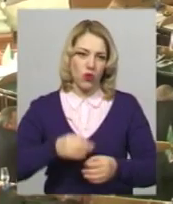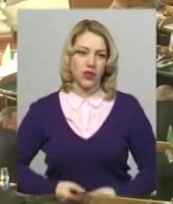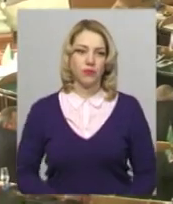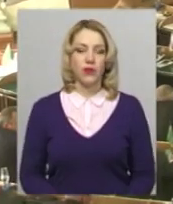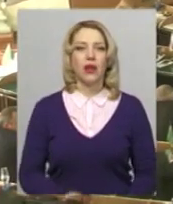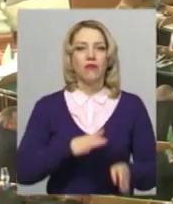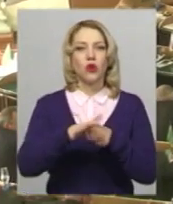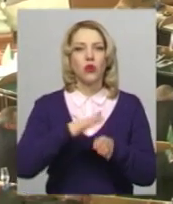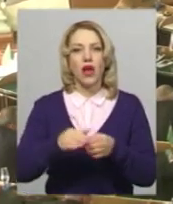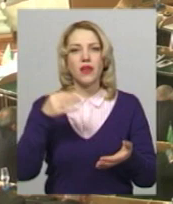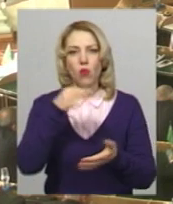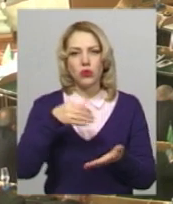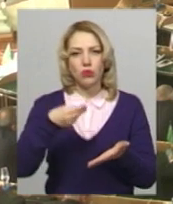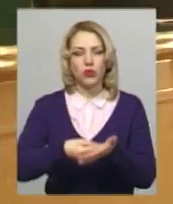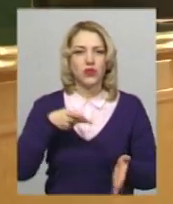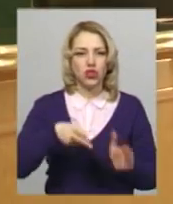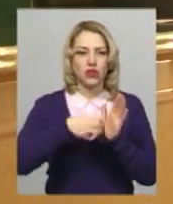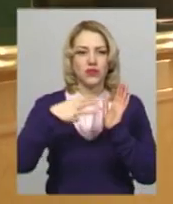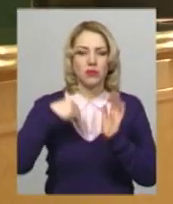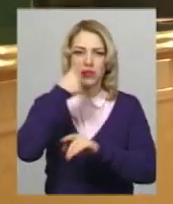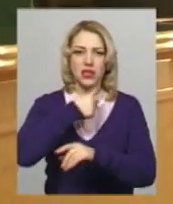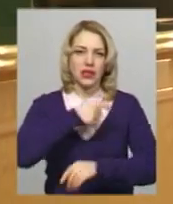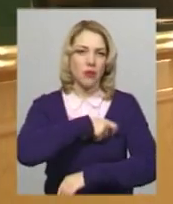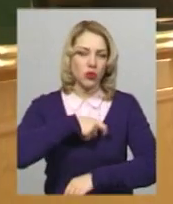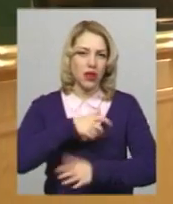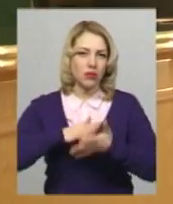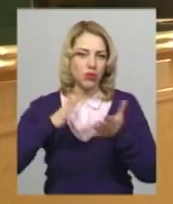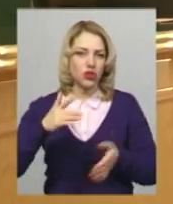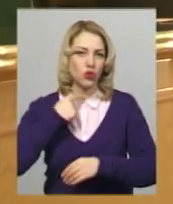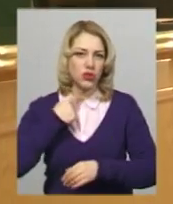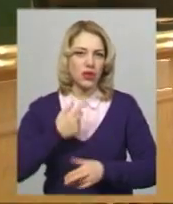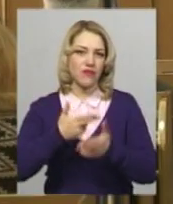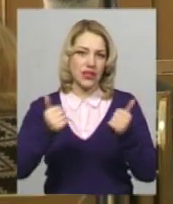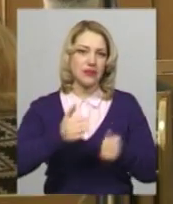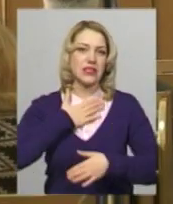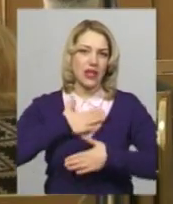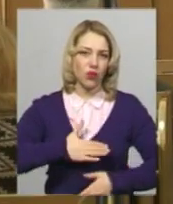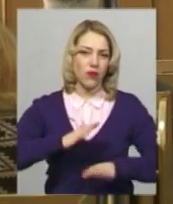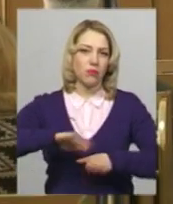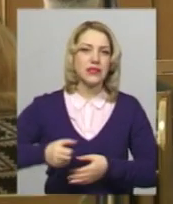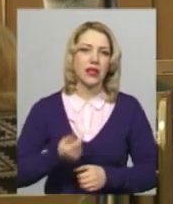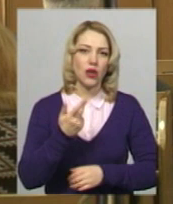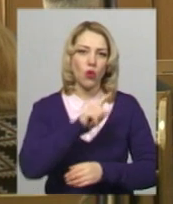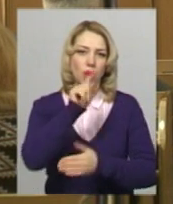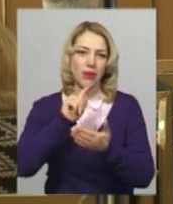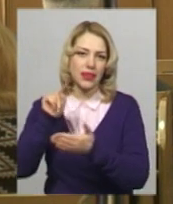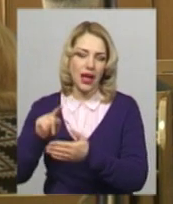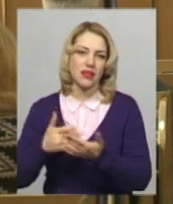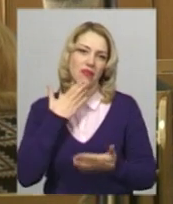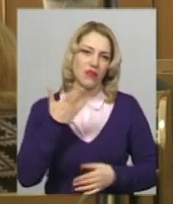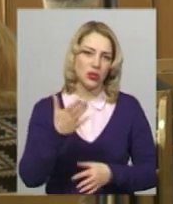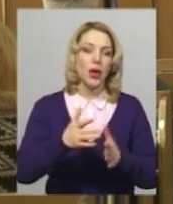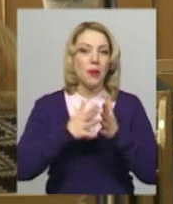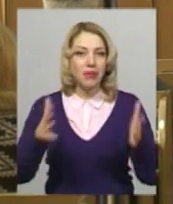Виконання обласного бюджету за 2018 рік депутати більшістю голосів визнали задовільним. Після кількох питань та виступів більшість